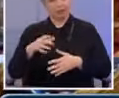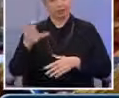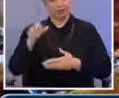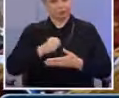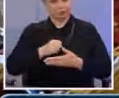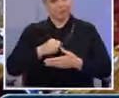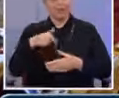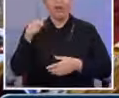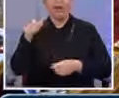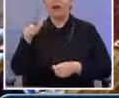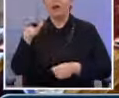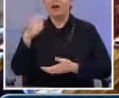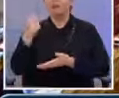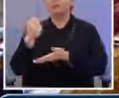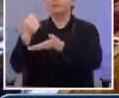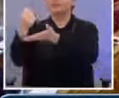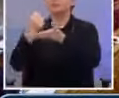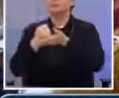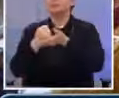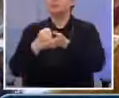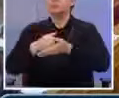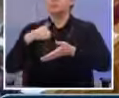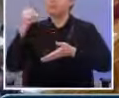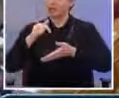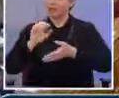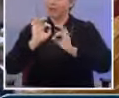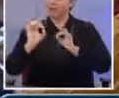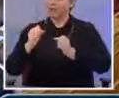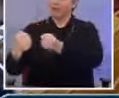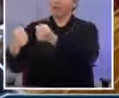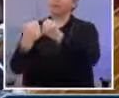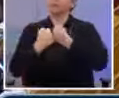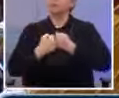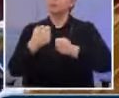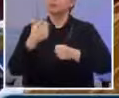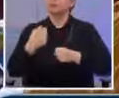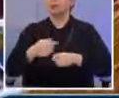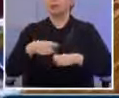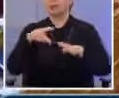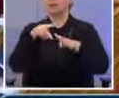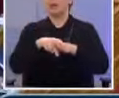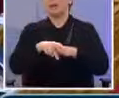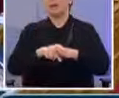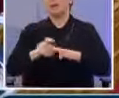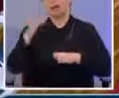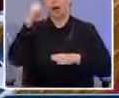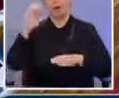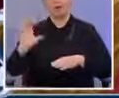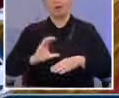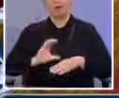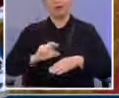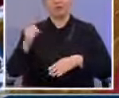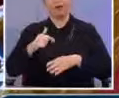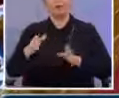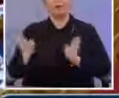χρηματοδοτικά εργαλεία που παρέχονται και με τη στήριξη της Ευρωπαϊκής Τράπεζας Επενδύσεων για τις μικρομισές επιχειρήσεις και τη